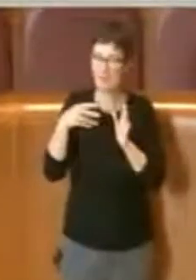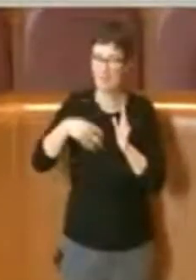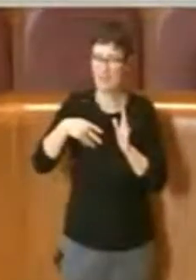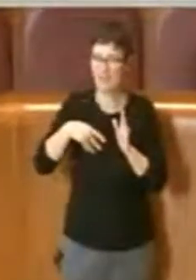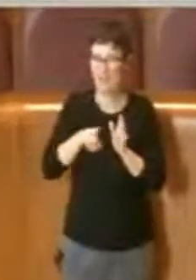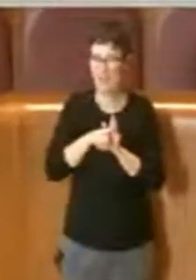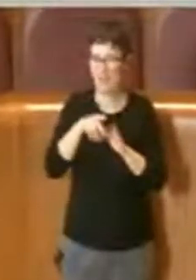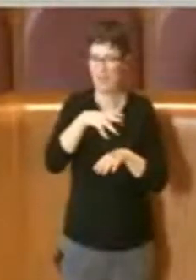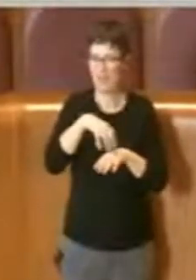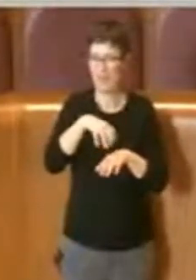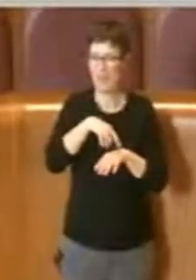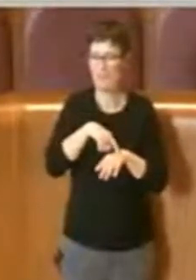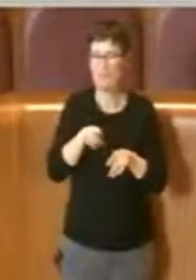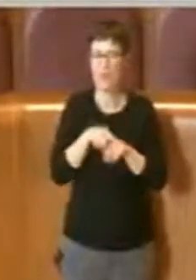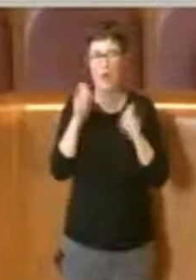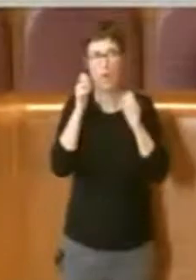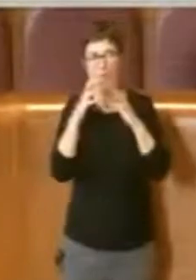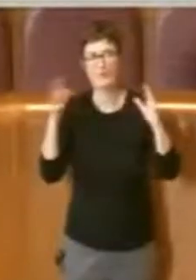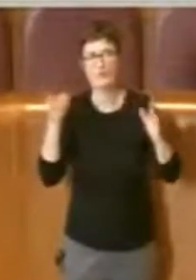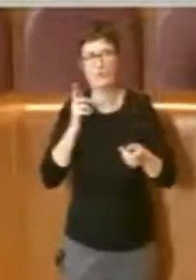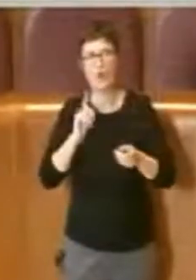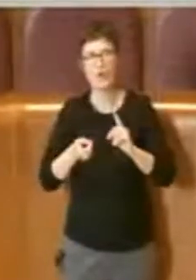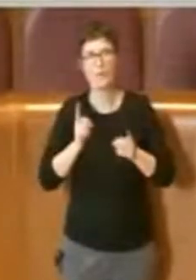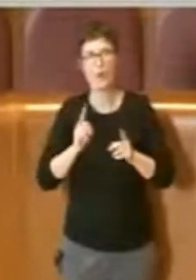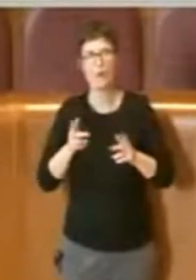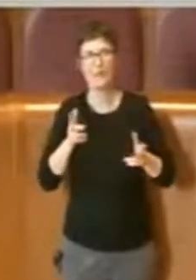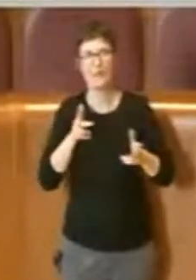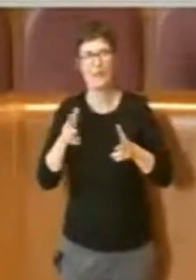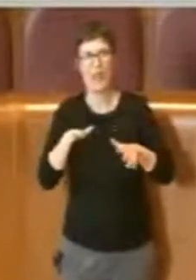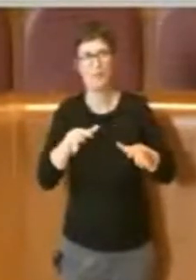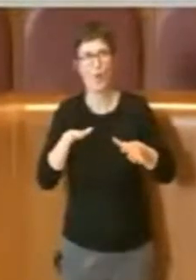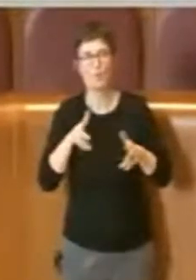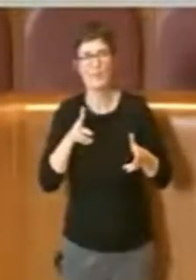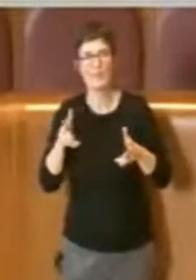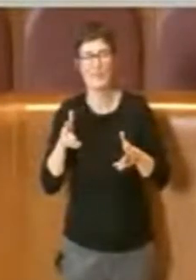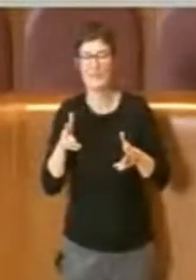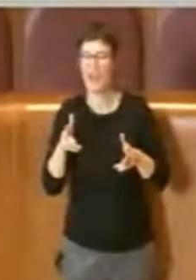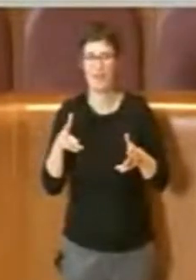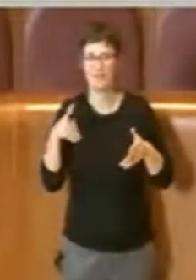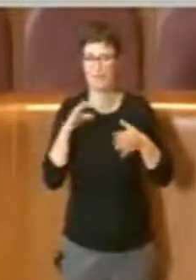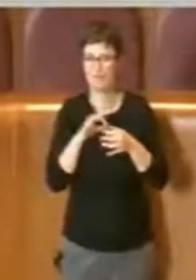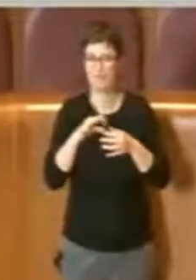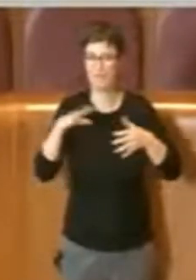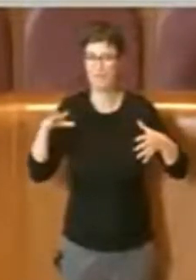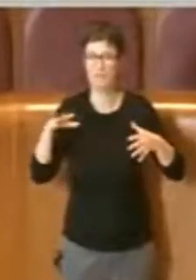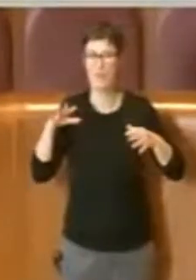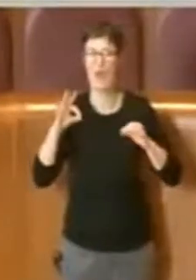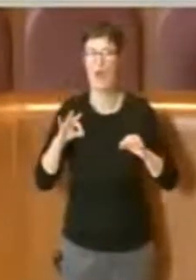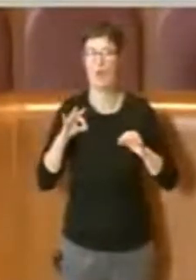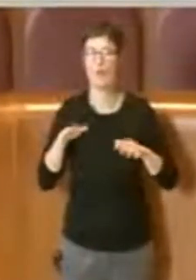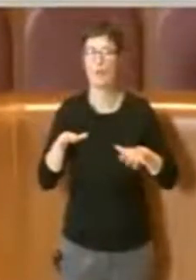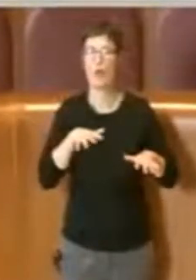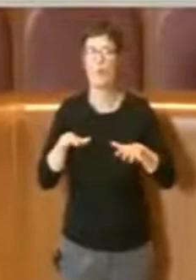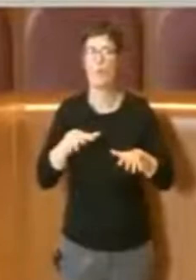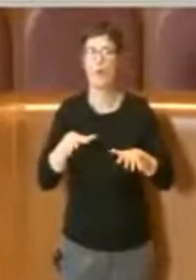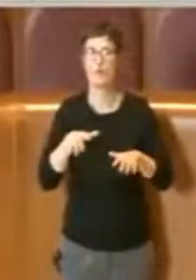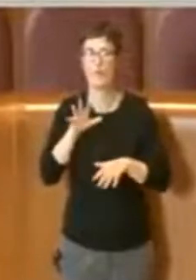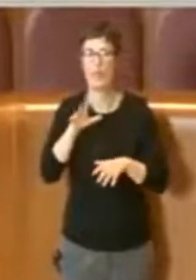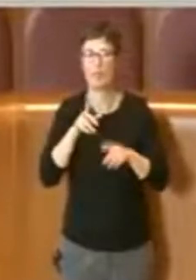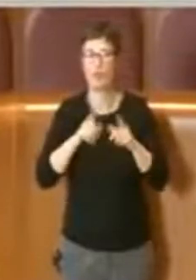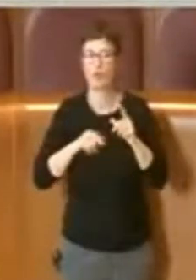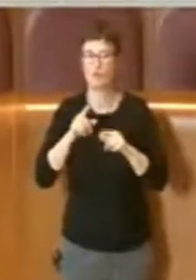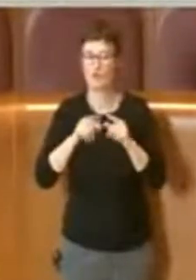della mobilità che non è compatibile con quella del Movimento 5 Stelle, sarebbe a quel punto necessario